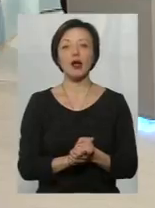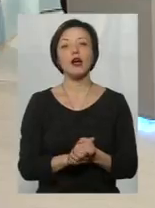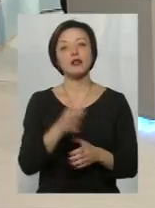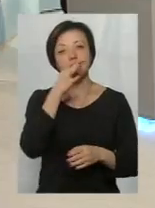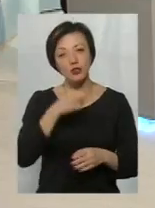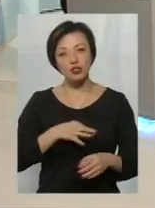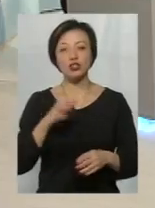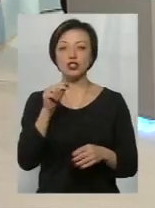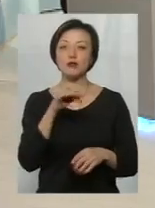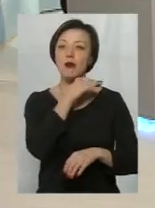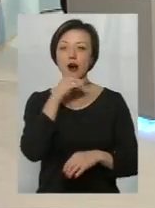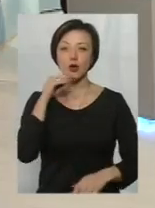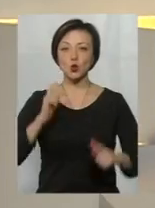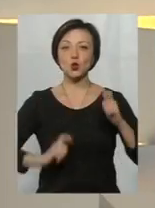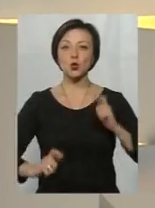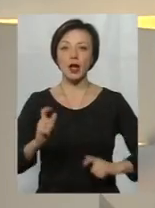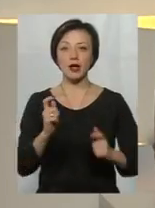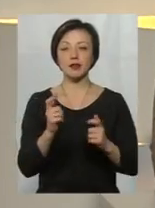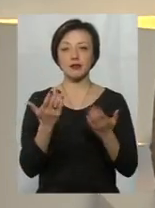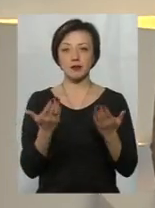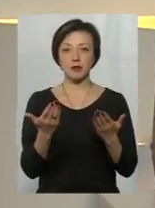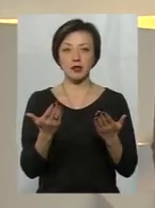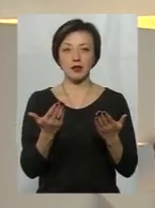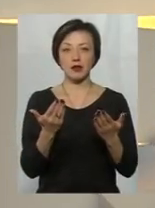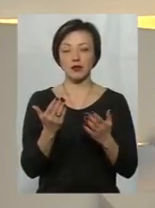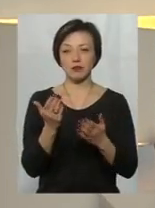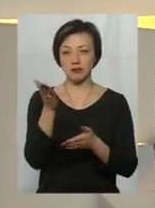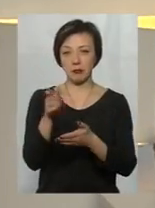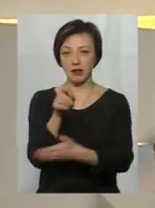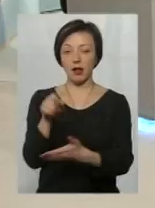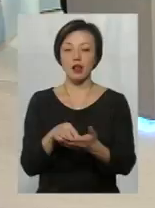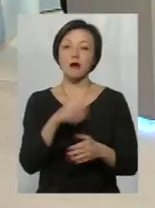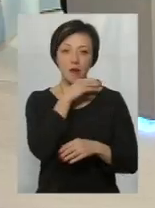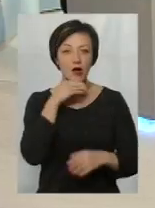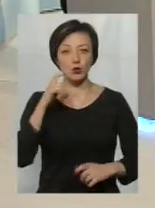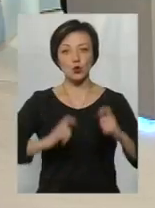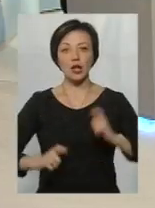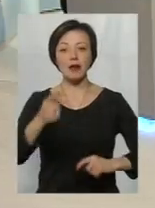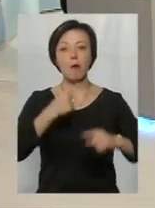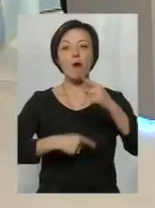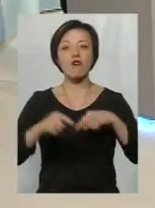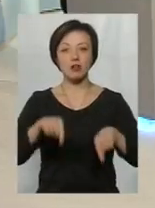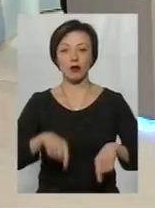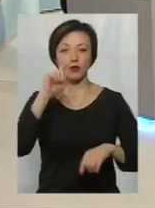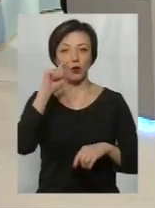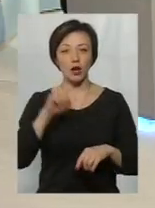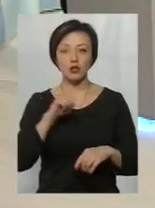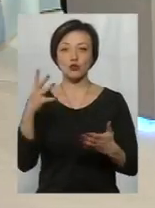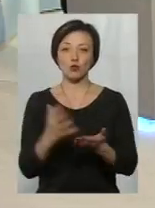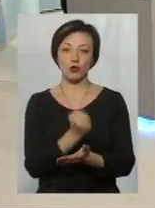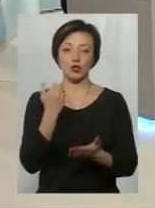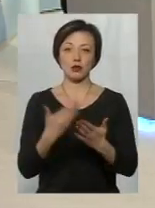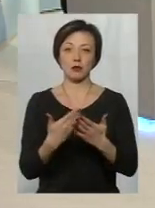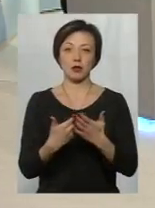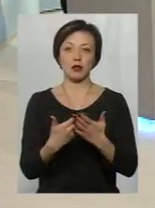інформацією, чи багато студентів, напевно, до пана Сергія більше питання, чи багато студентів повертається на Україну, потім здобувши...